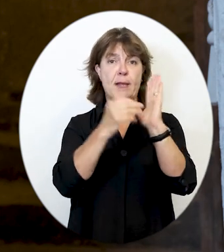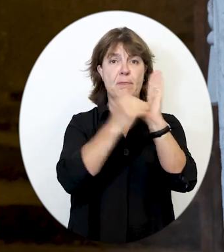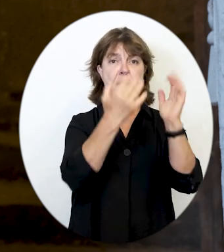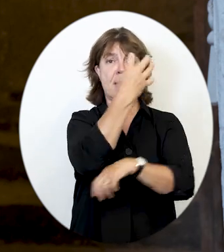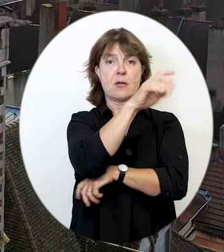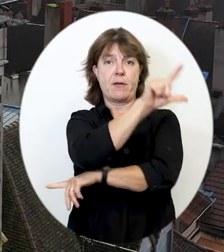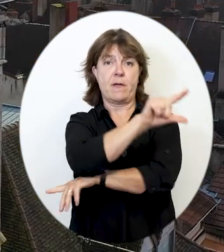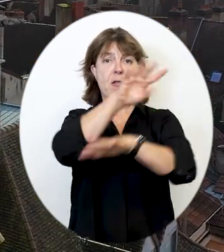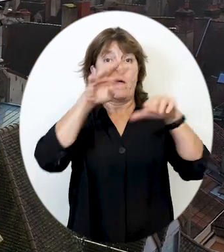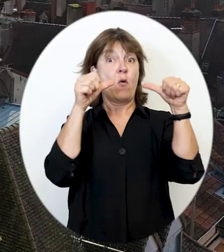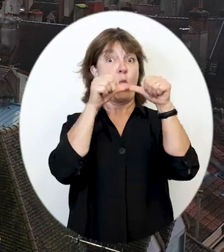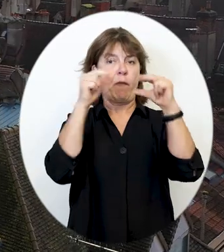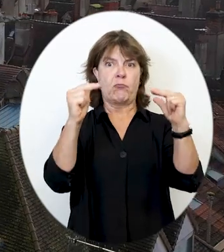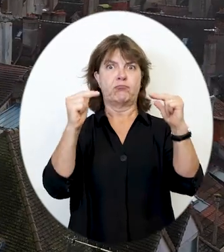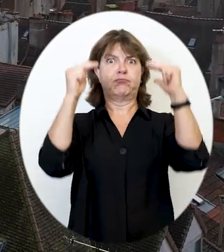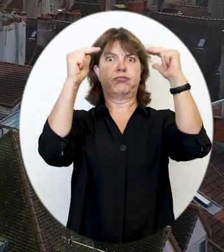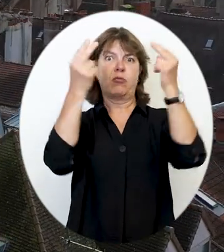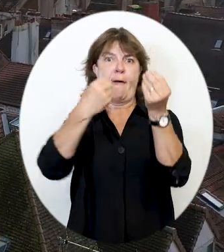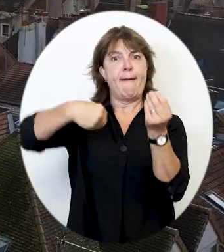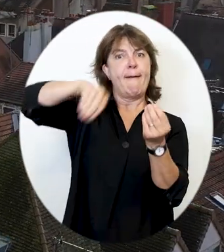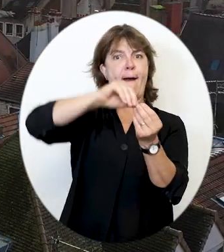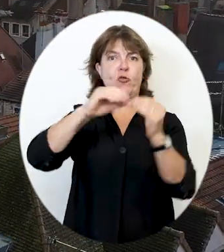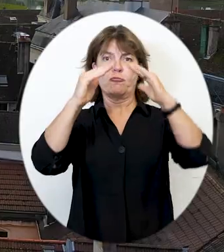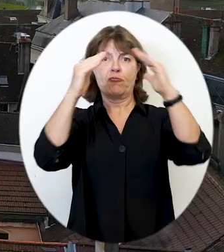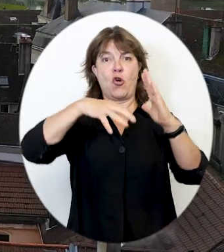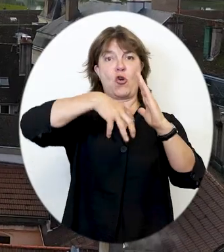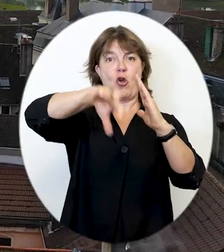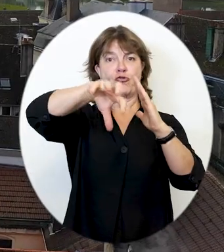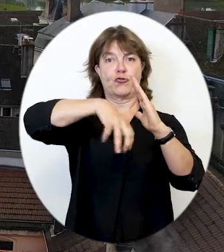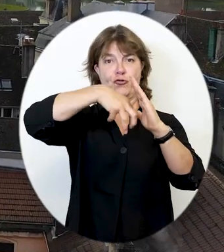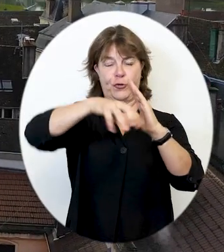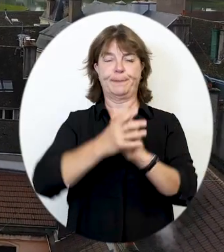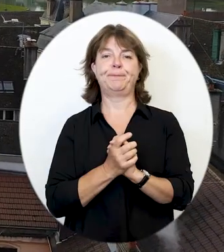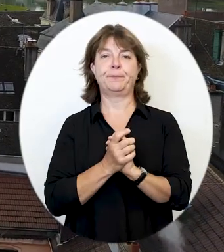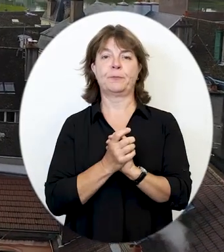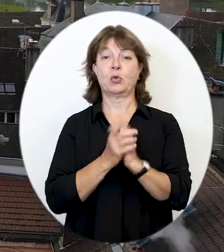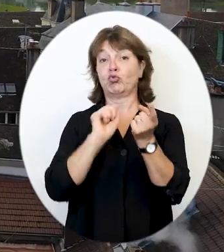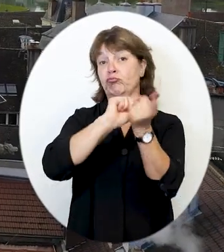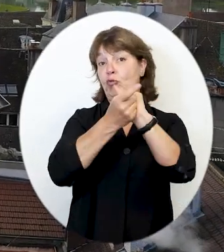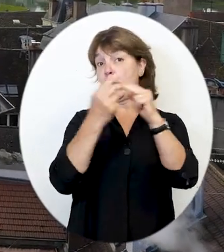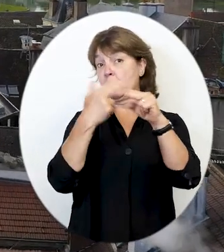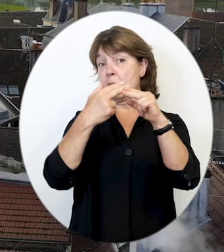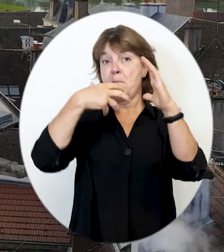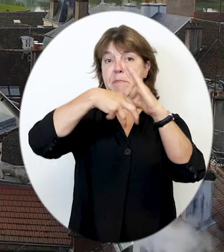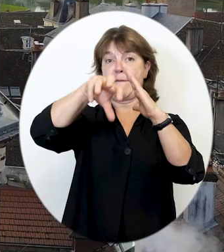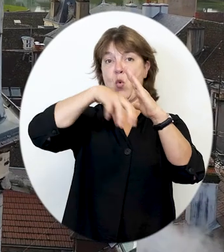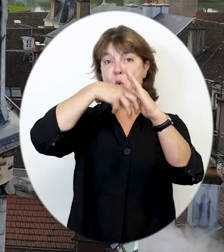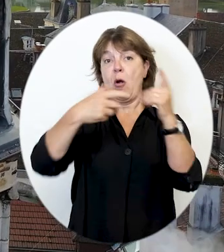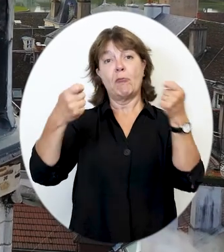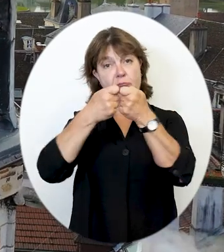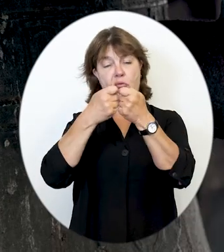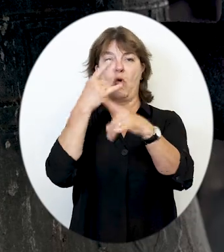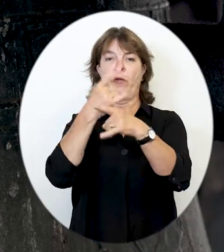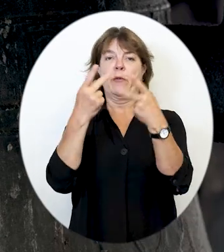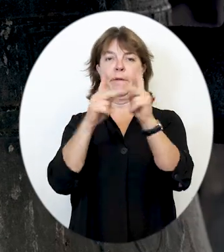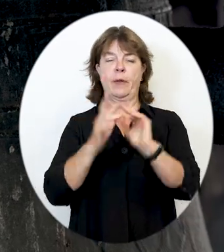décider de la rehausser afin d'y installer des cloches municipales. Cela devient donc le baie froid de l'hôtel de ville.